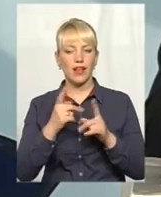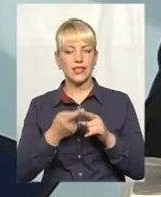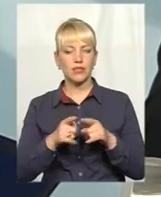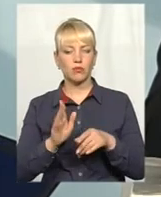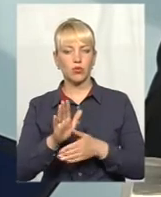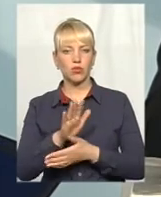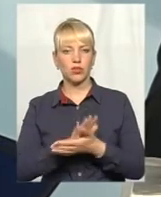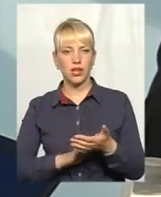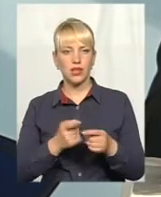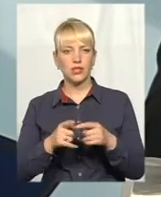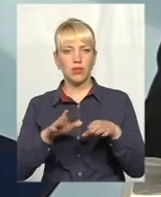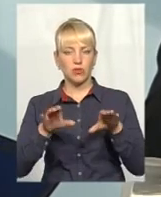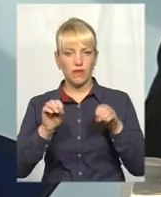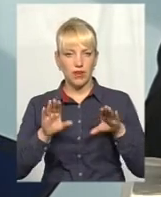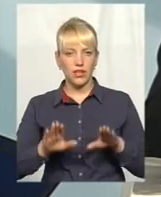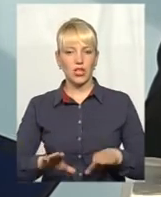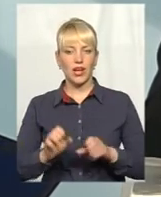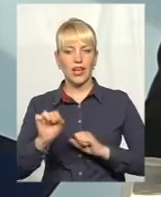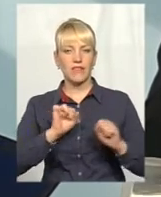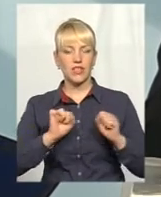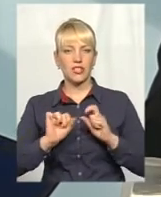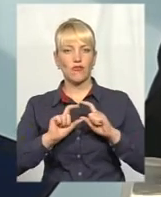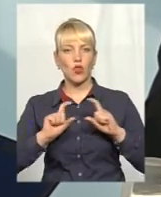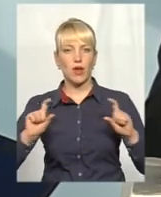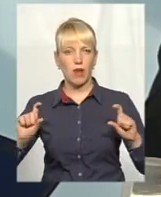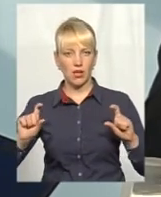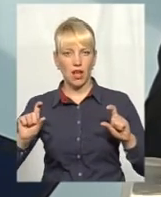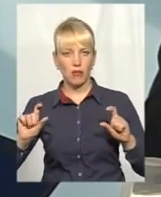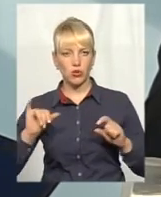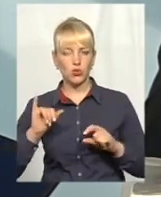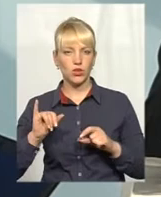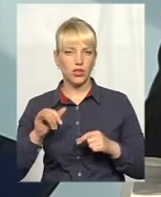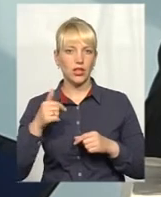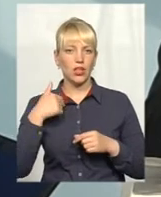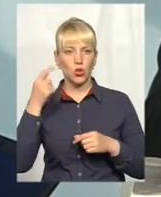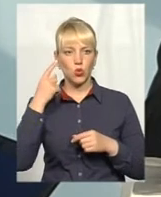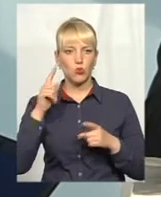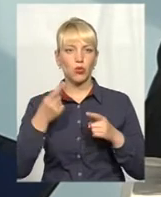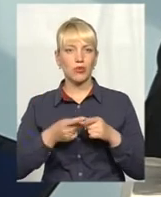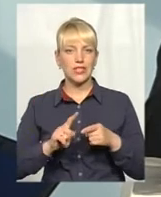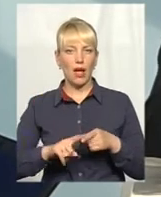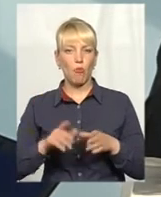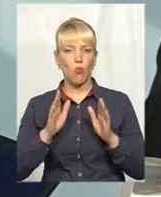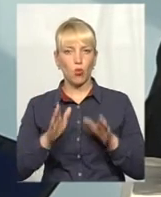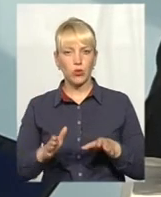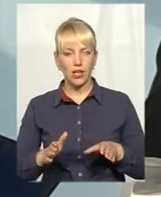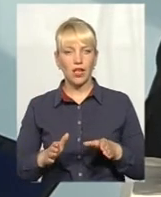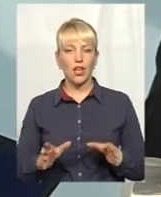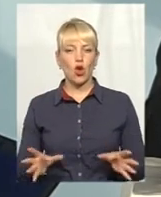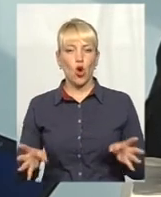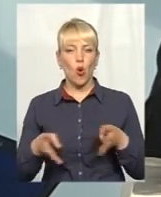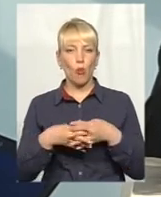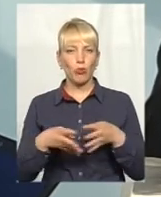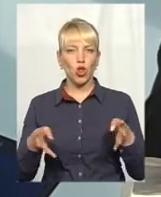буде вирішувати, в першу чергу, керівництво департаменту. Я думаю, що все-таки це буде такі комбіновані